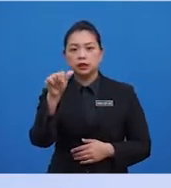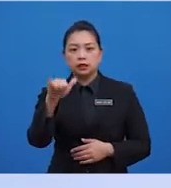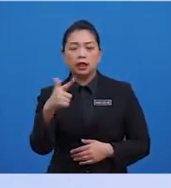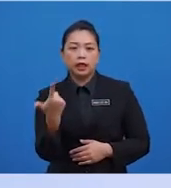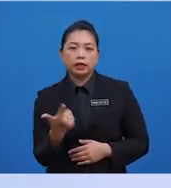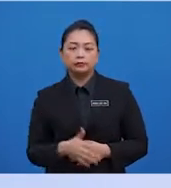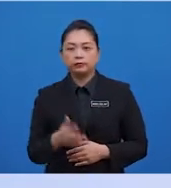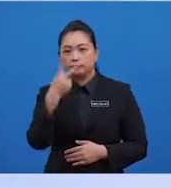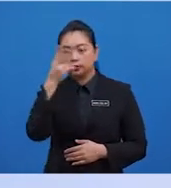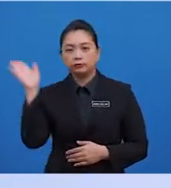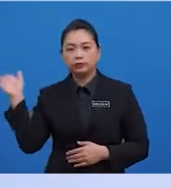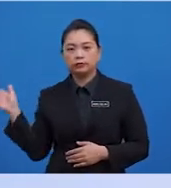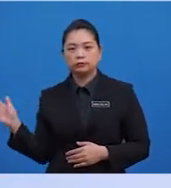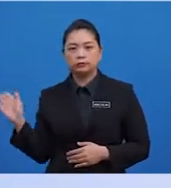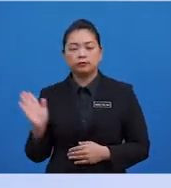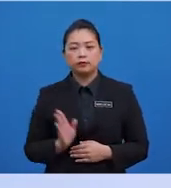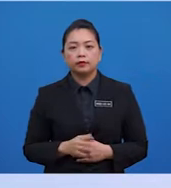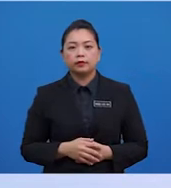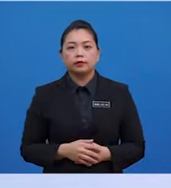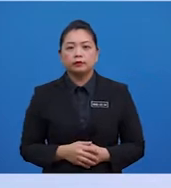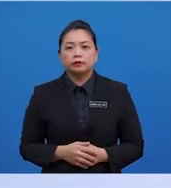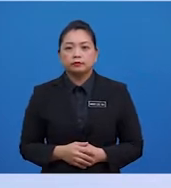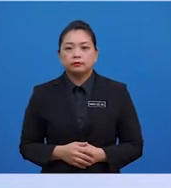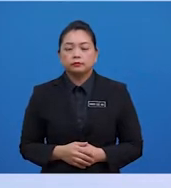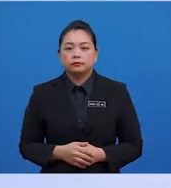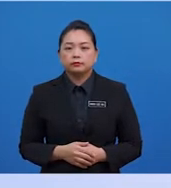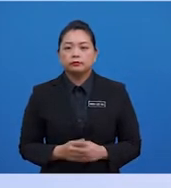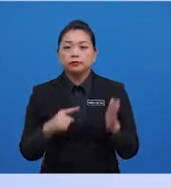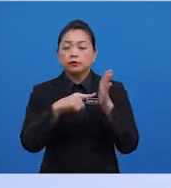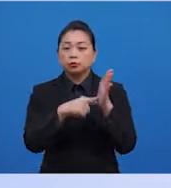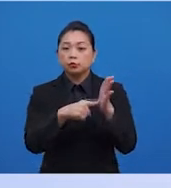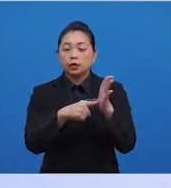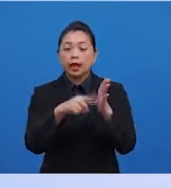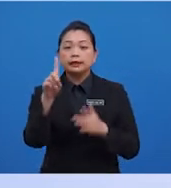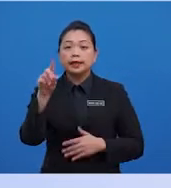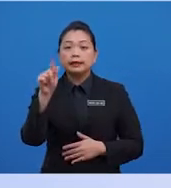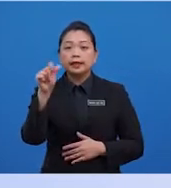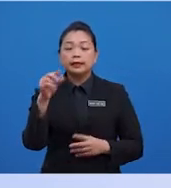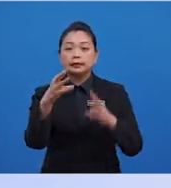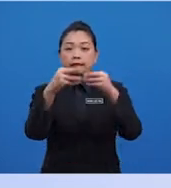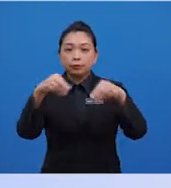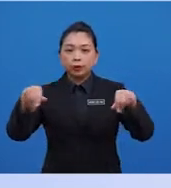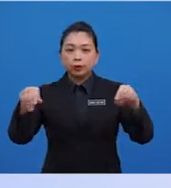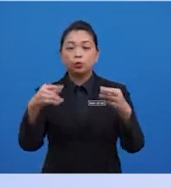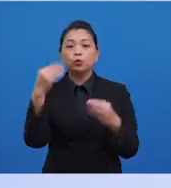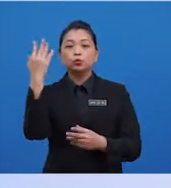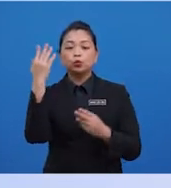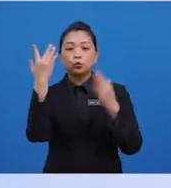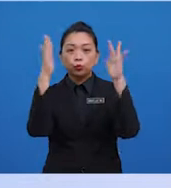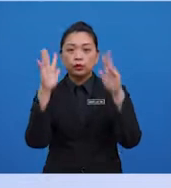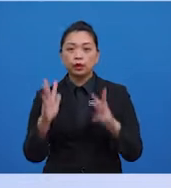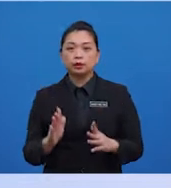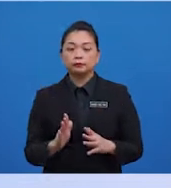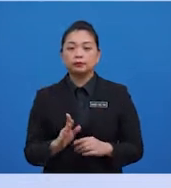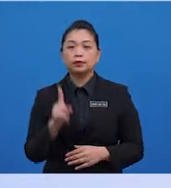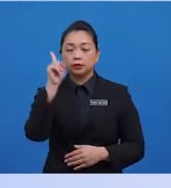Sila perhatikan paparan ini. Paparan ini menunjukkan data taburan hujan tahunan di sebuah